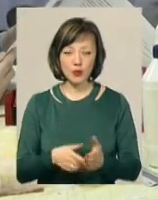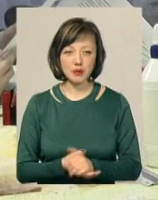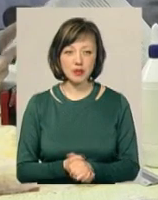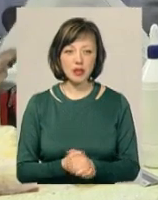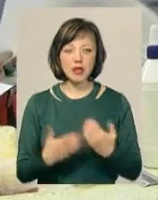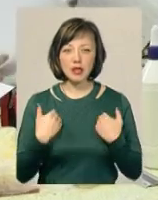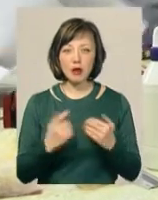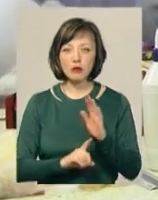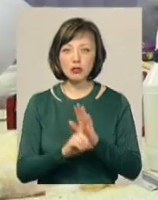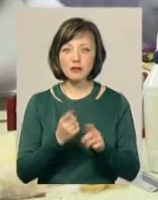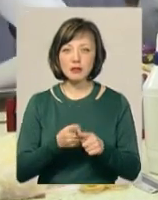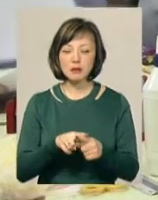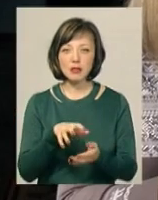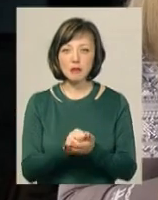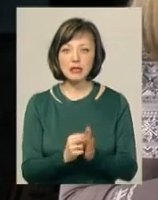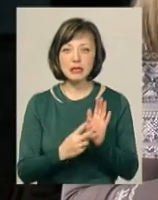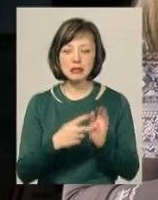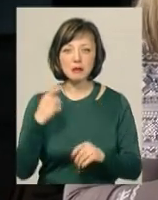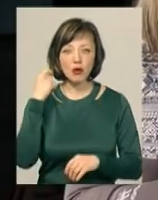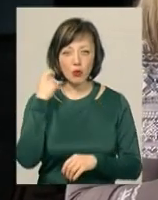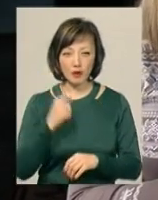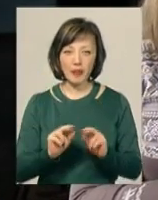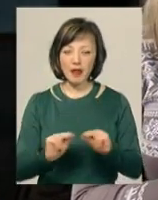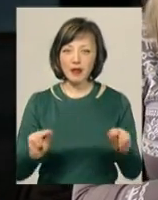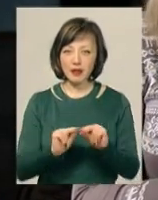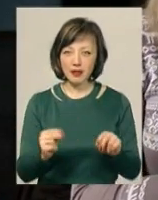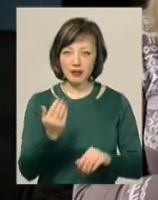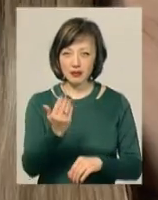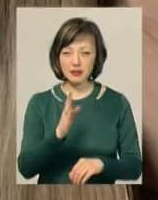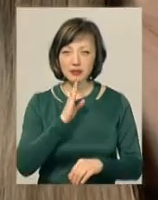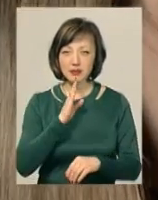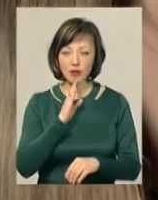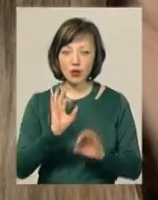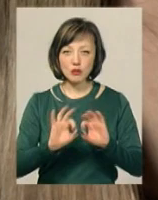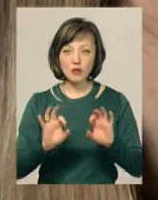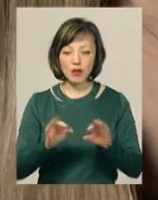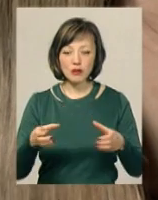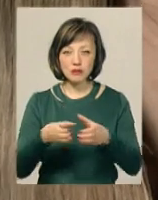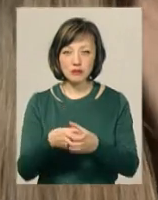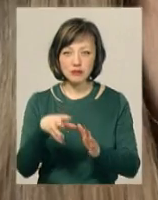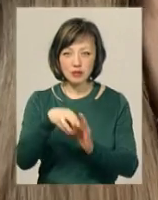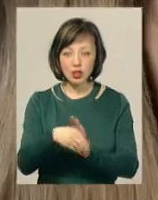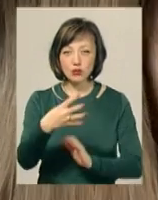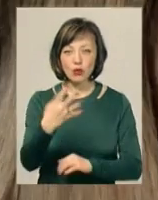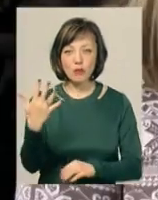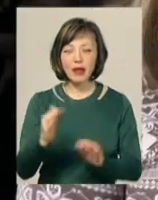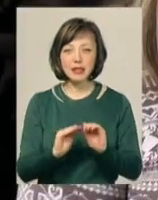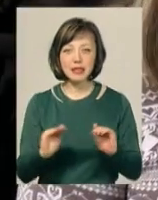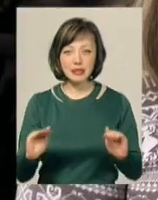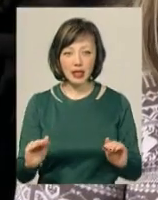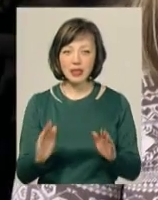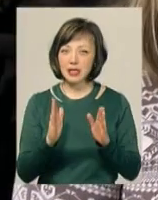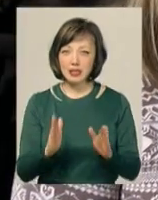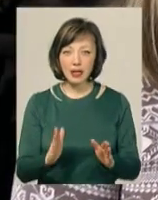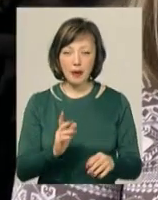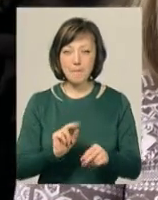Я почав з цим займатися з 7 років. Викладачка хлопців Леся Гордегага розповідає, нині у її гуртку займається 45 дітей. І не